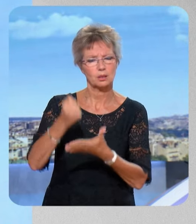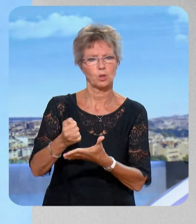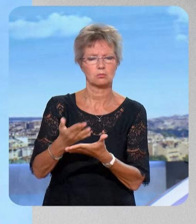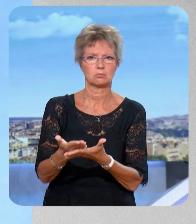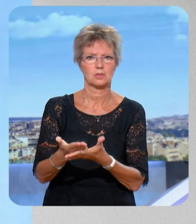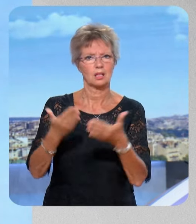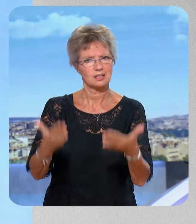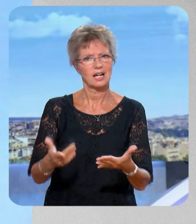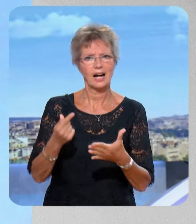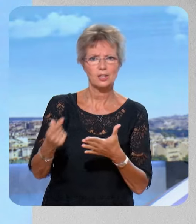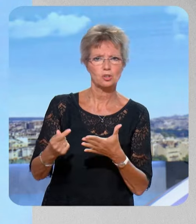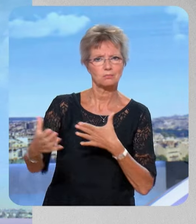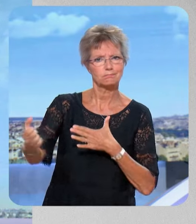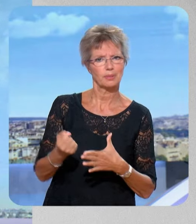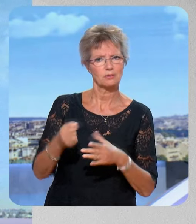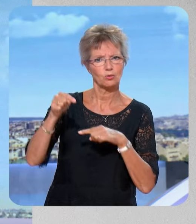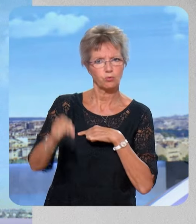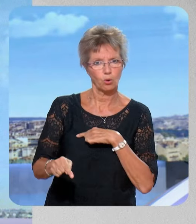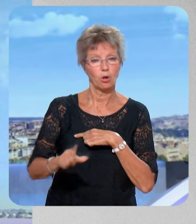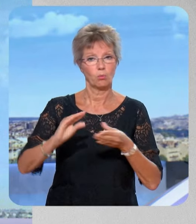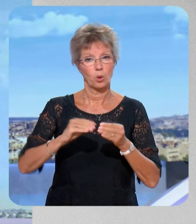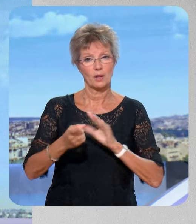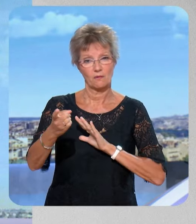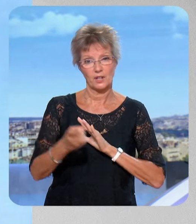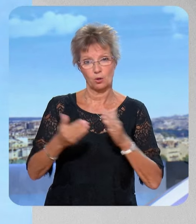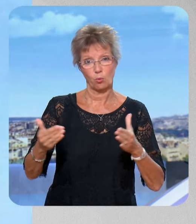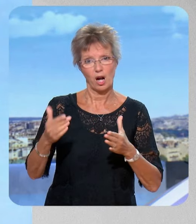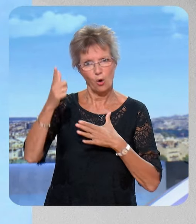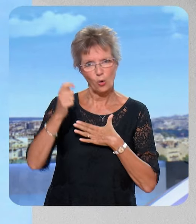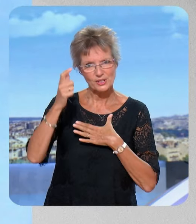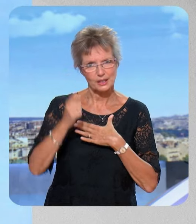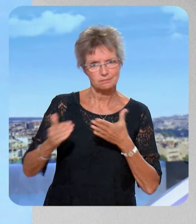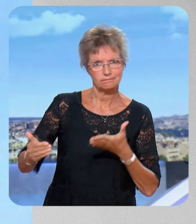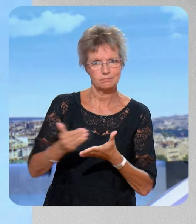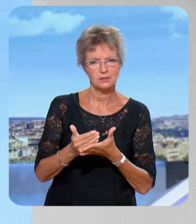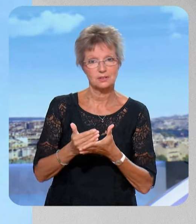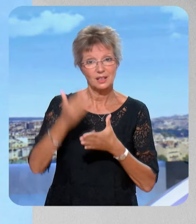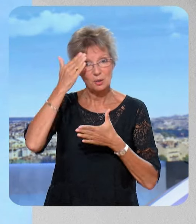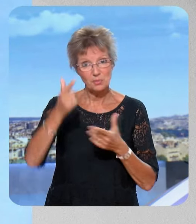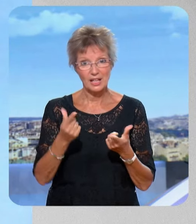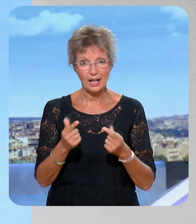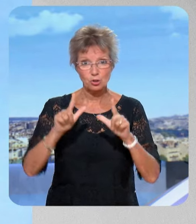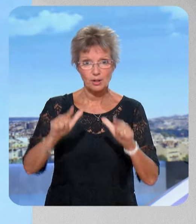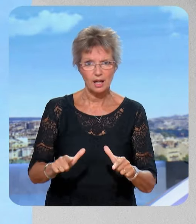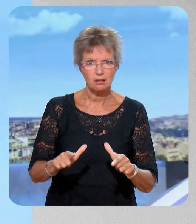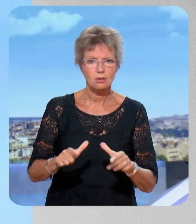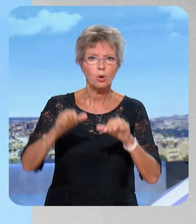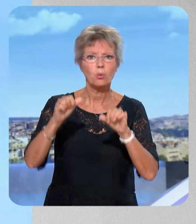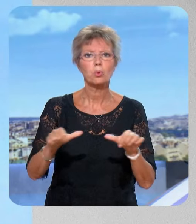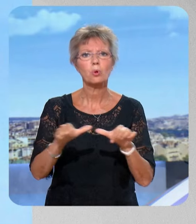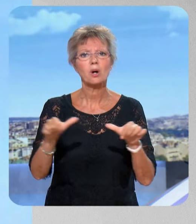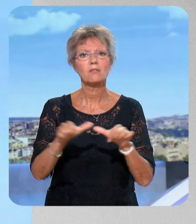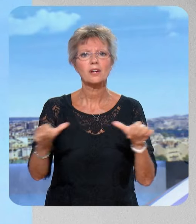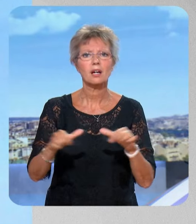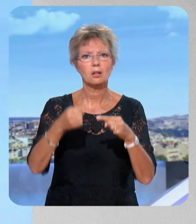faut aller reprendre cet argent.'est-à que le problème, c'est d'abord les recettes. Si on va reprendre cet argent, eh bien, non seulement on peut peut-être à terme réduire les